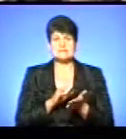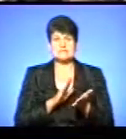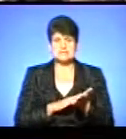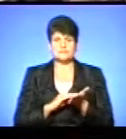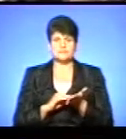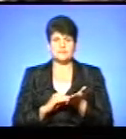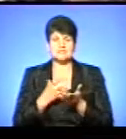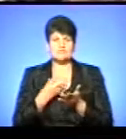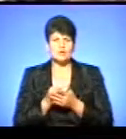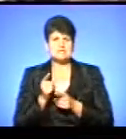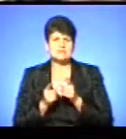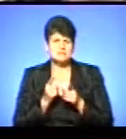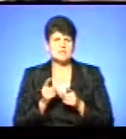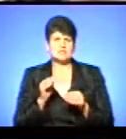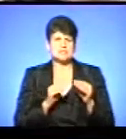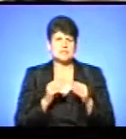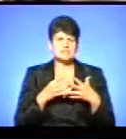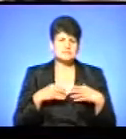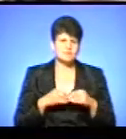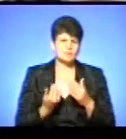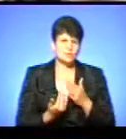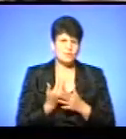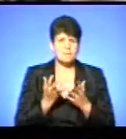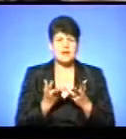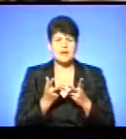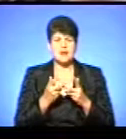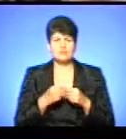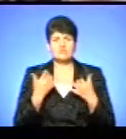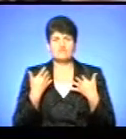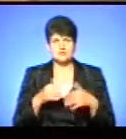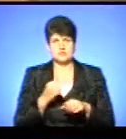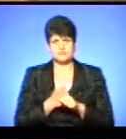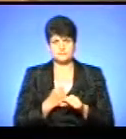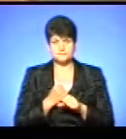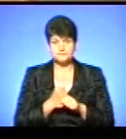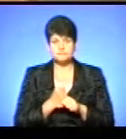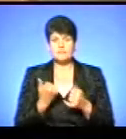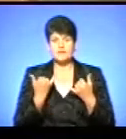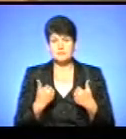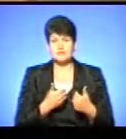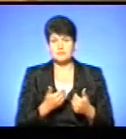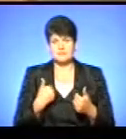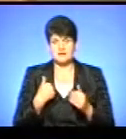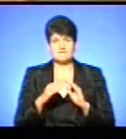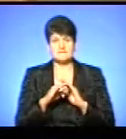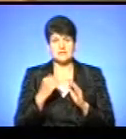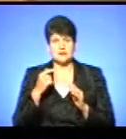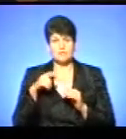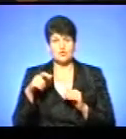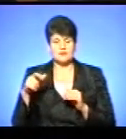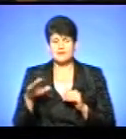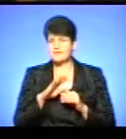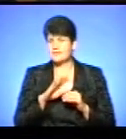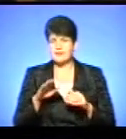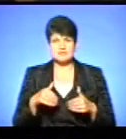свої зміни або склад сім'ї новий, перерахунки вже проведені. Тепер ми викликаємо людей, які не